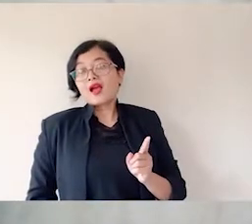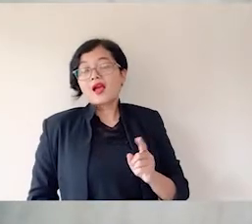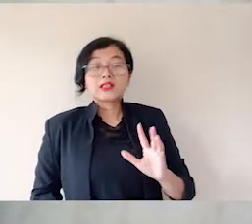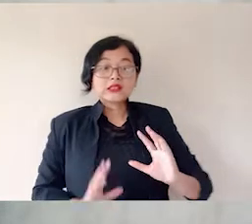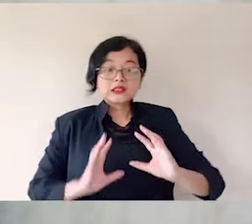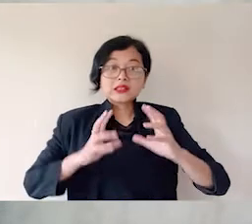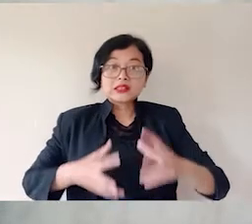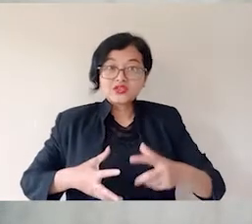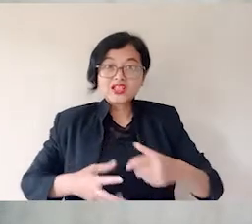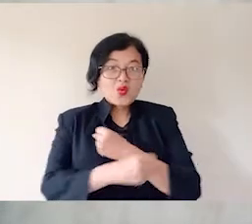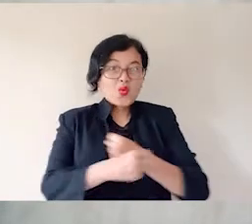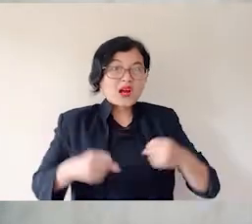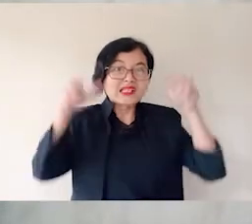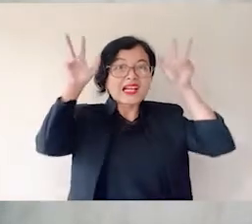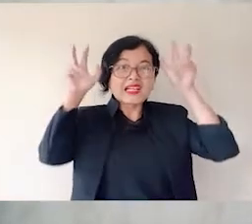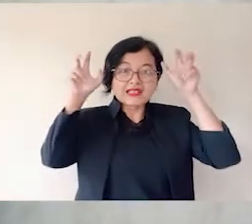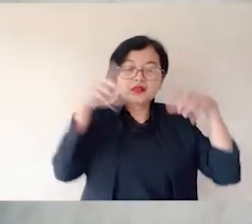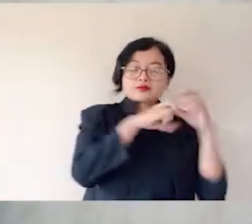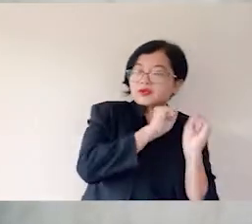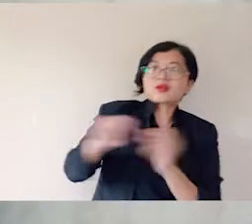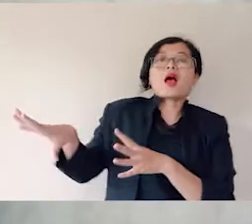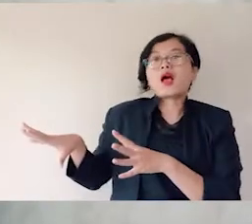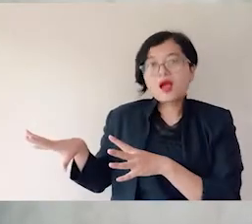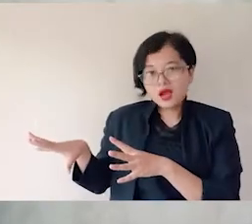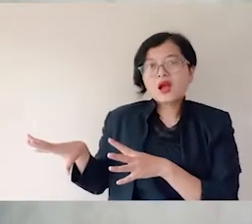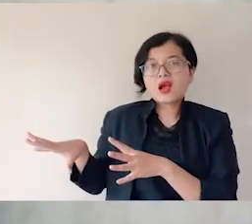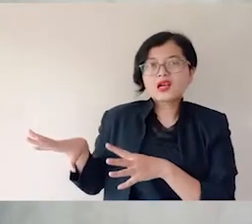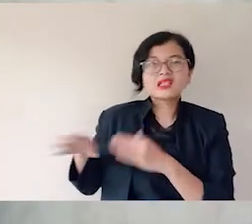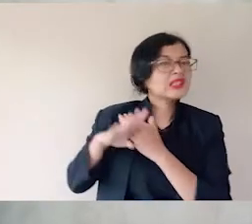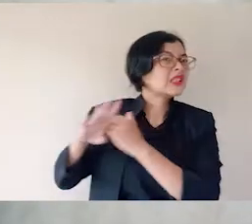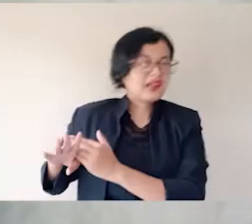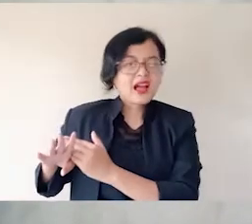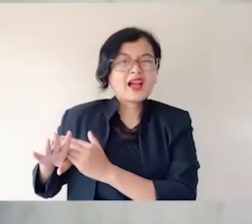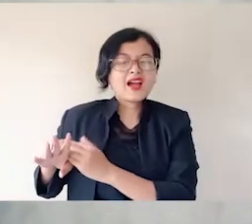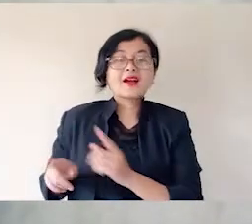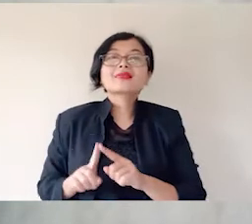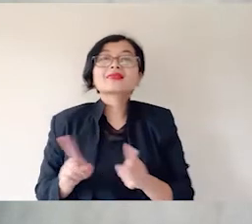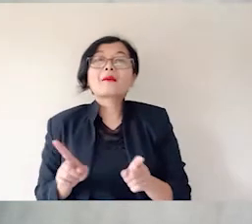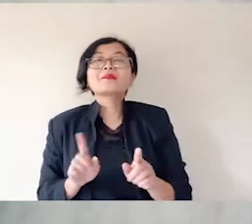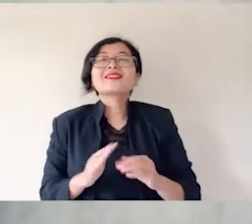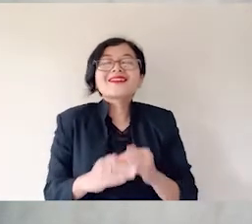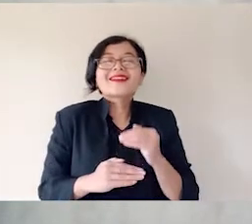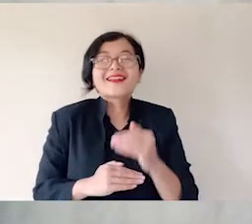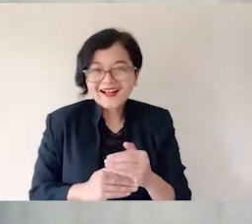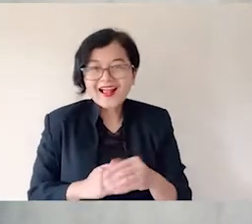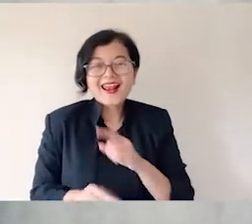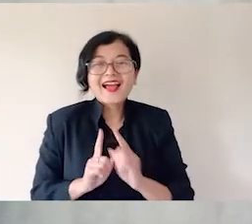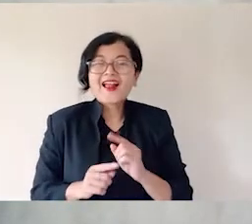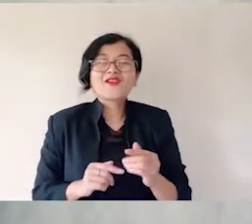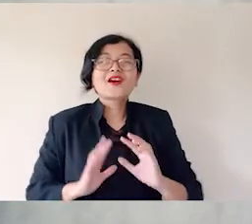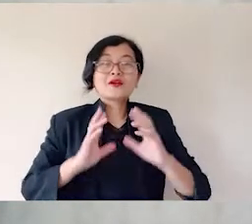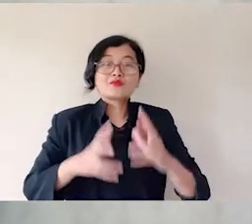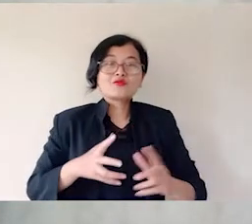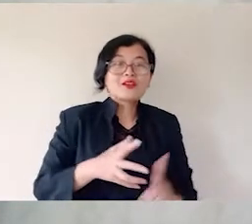dunia ini akan dilemparkan keluar. Dan aku, apabila aku ditinggikan dari bumi, aku akan